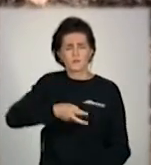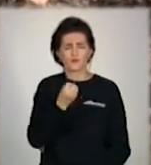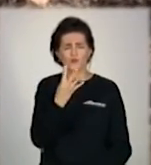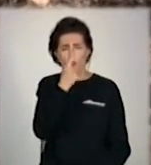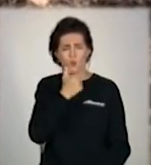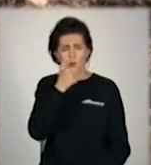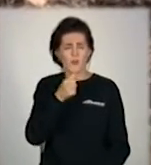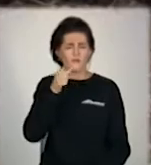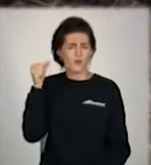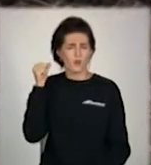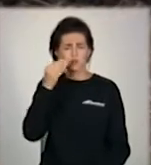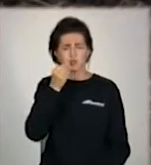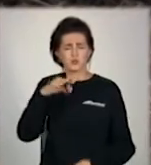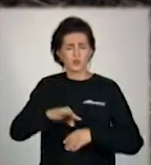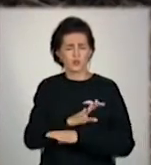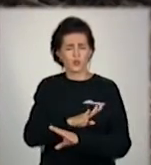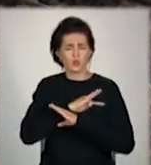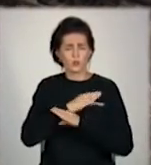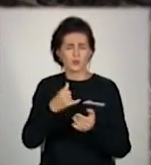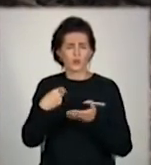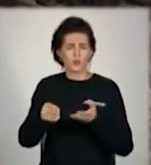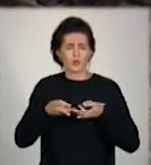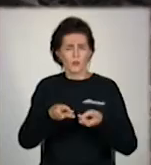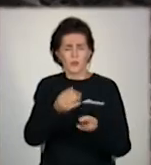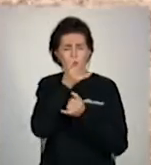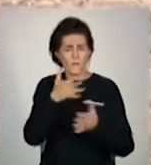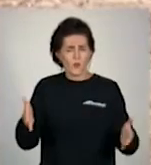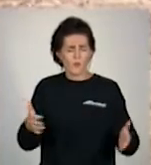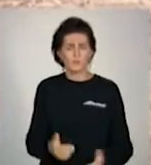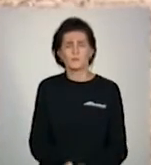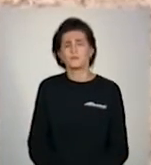Рік тому помер чоловік, тож про закупівлю палива тепер навіть не думає.